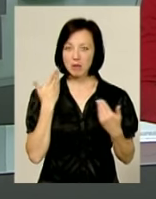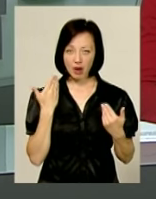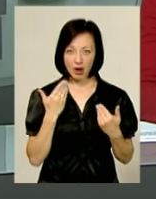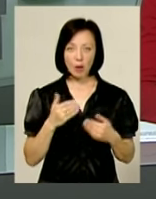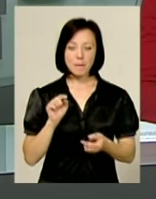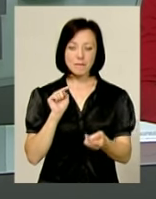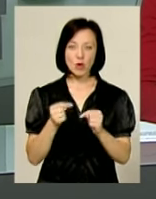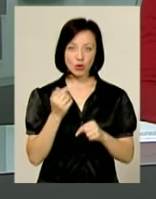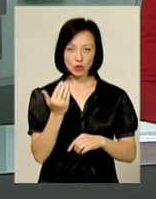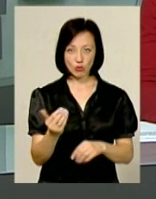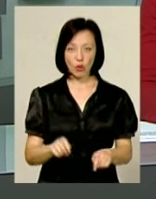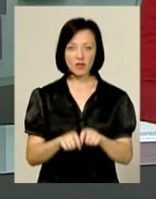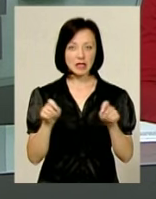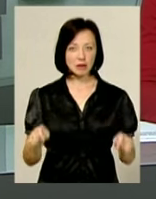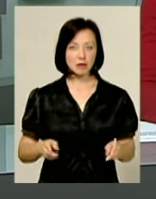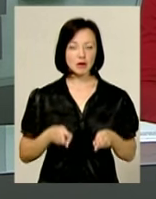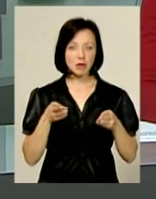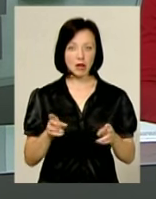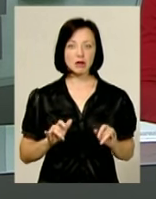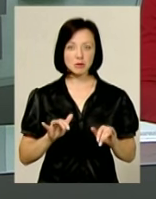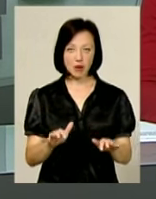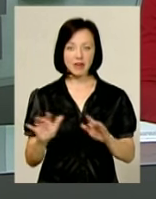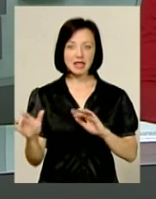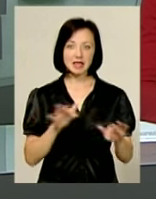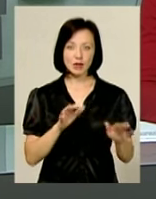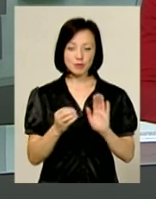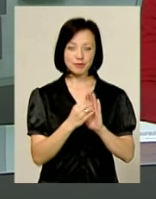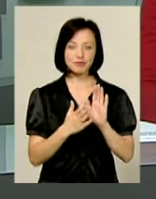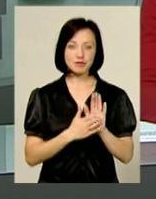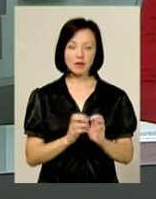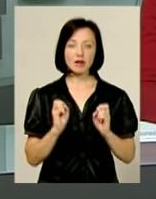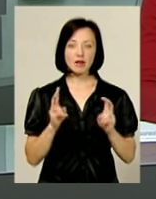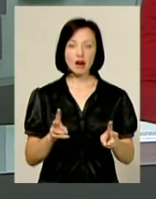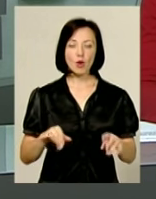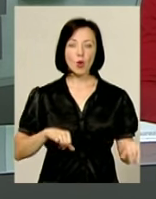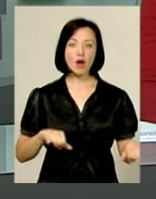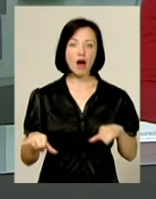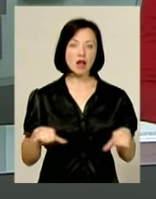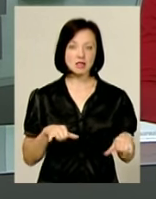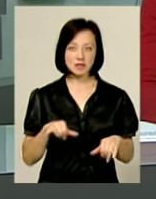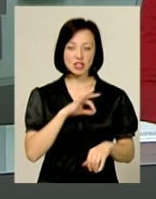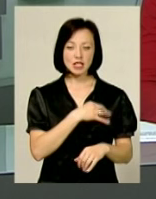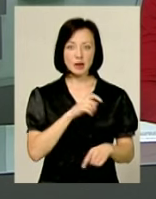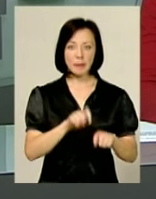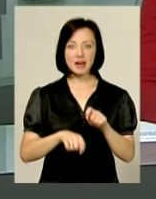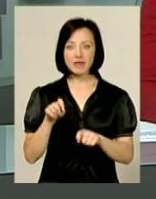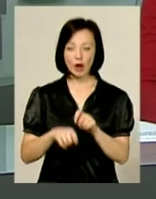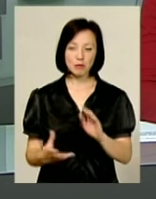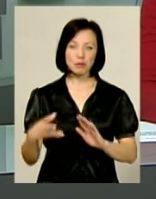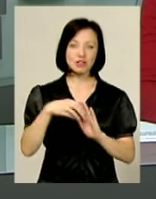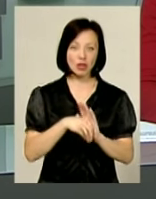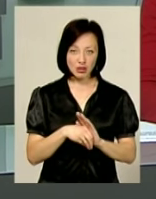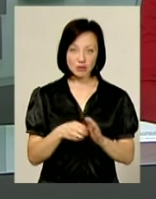Проти розбишаки відкрито кримінальне провадження. Його дії кваліфікували як хуліганство. Слідчі перевіряють причетність